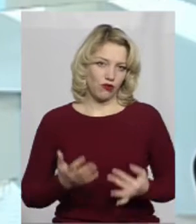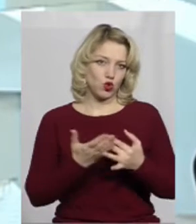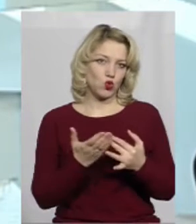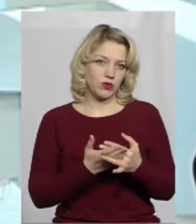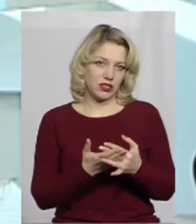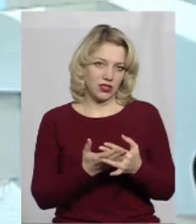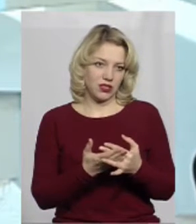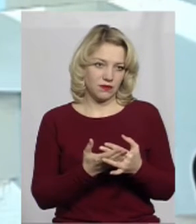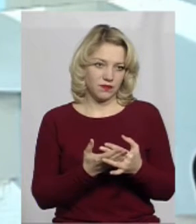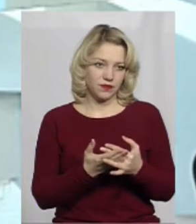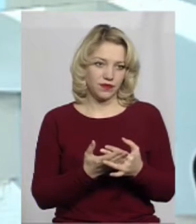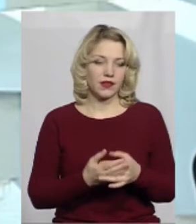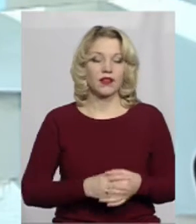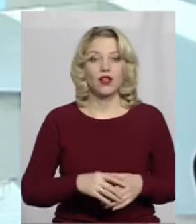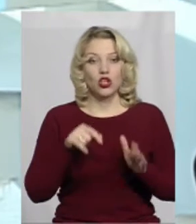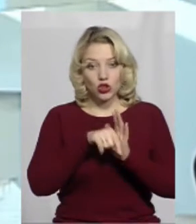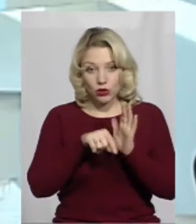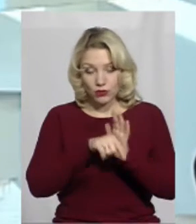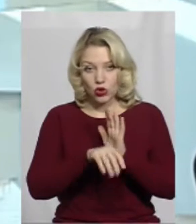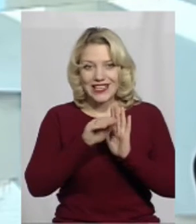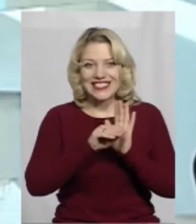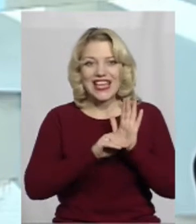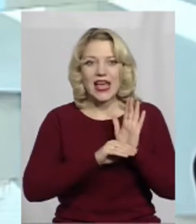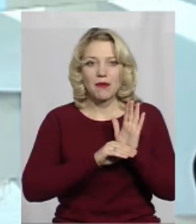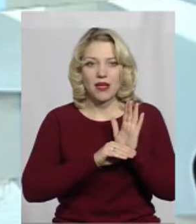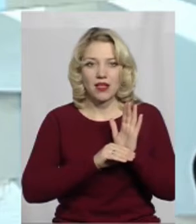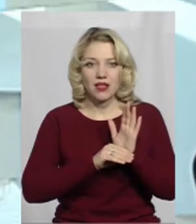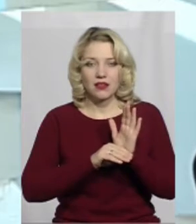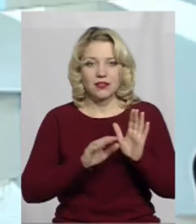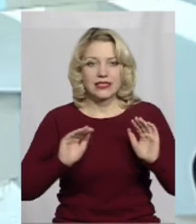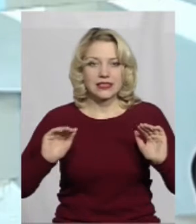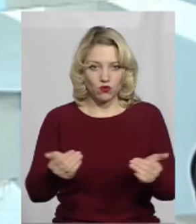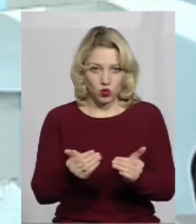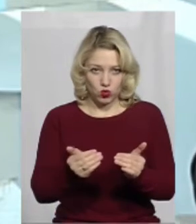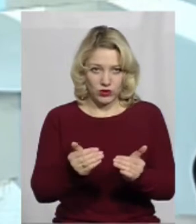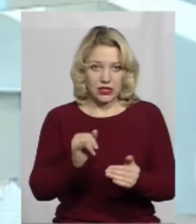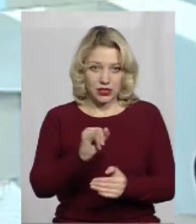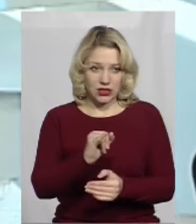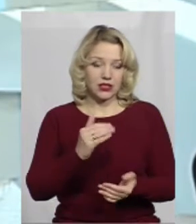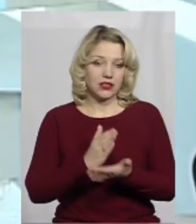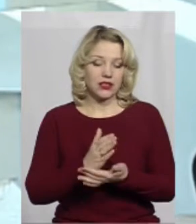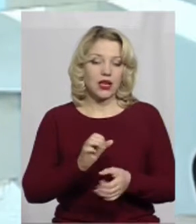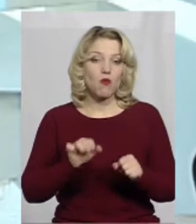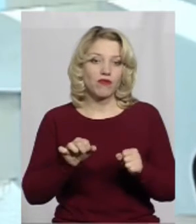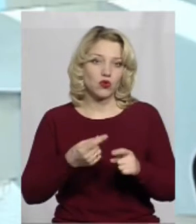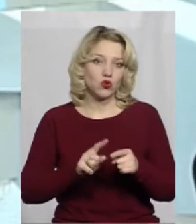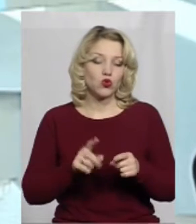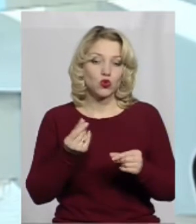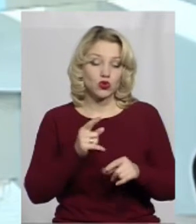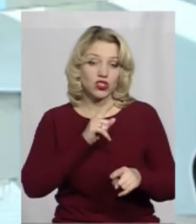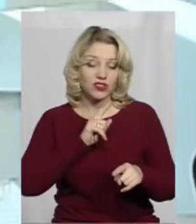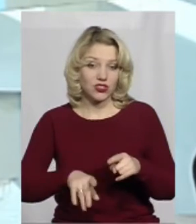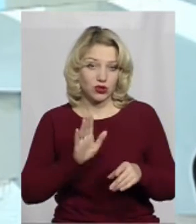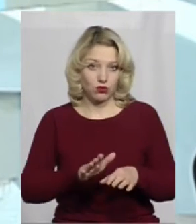підприємствам, які надають такі послуги. Тобто, схема зужується, скажімо так, є ймовірність того, що кошти будуть скоріше